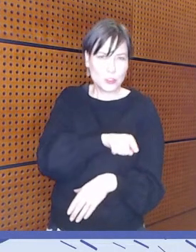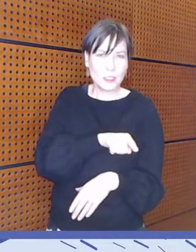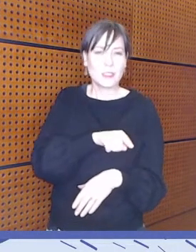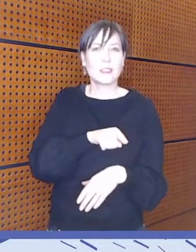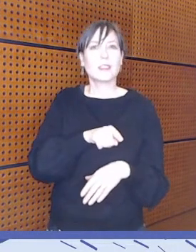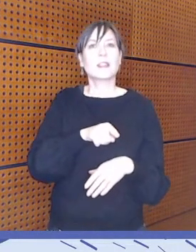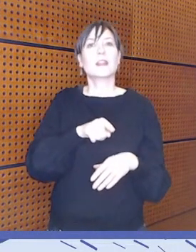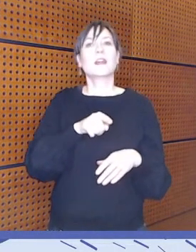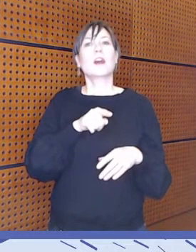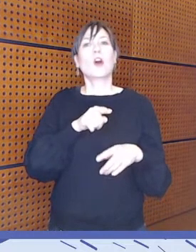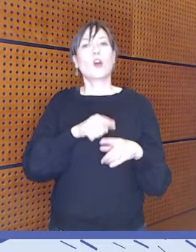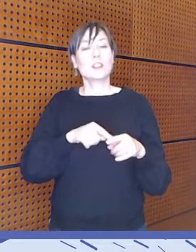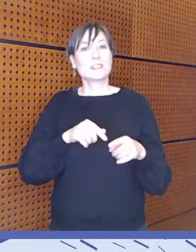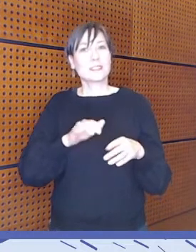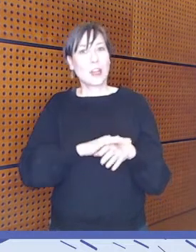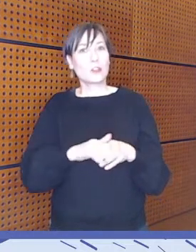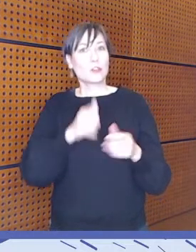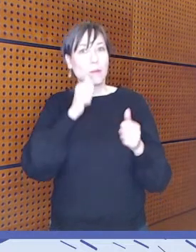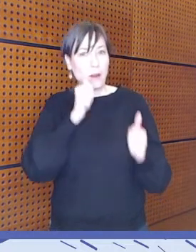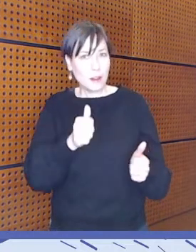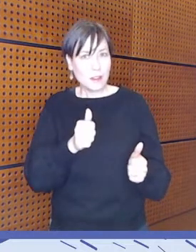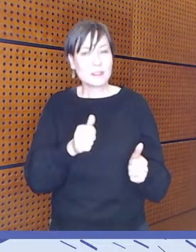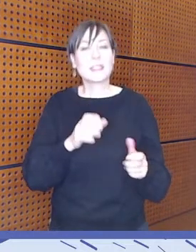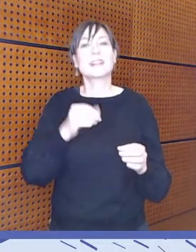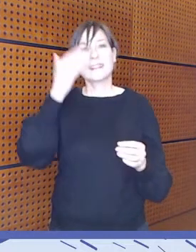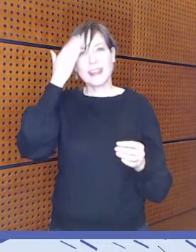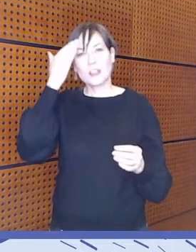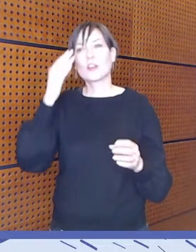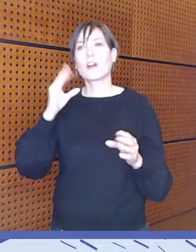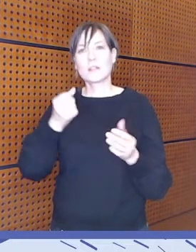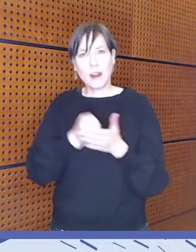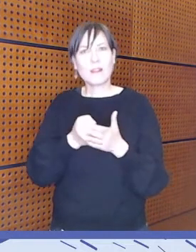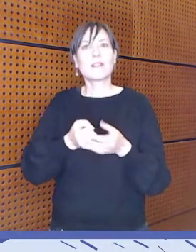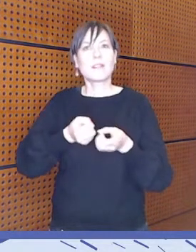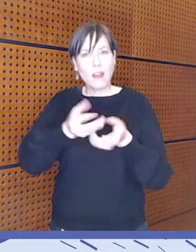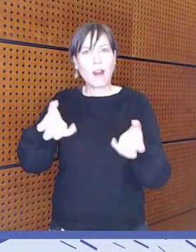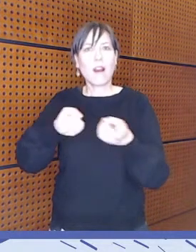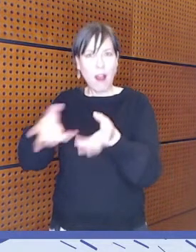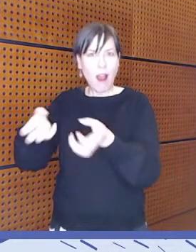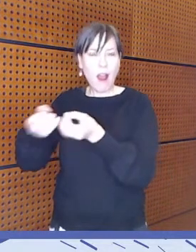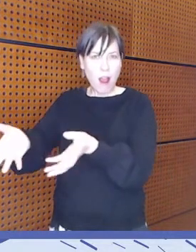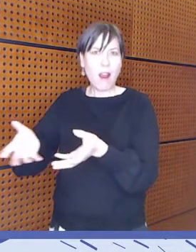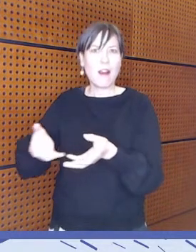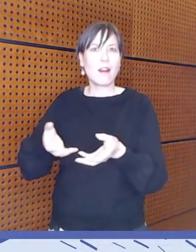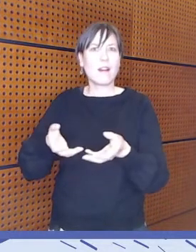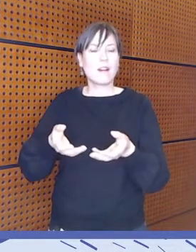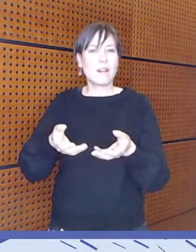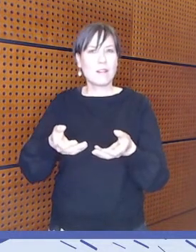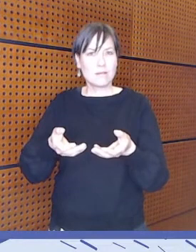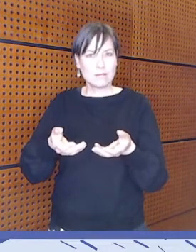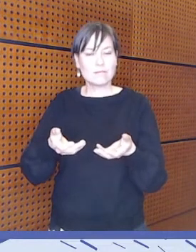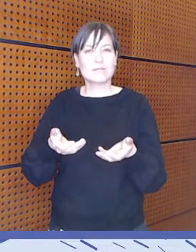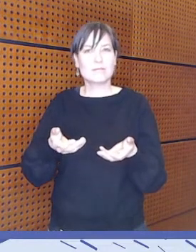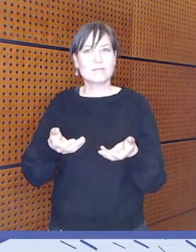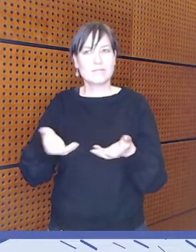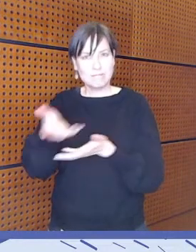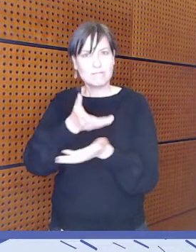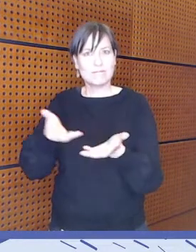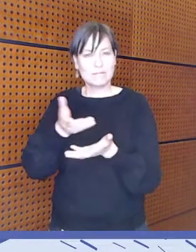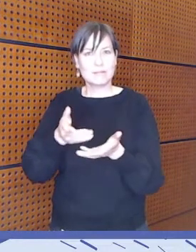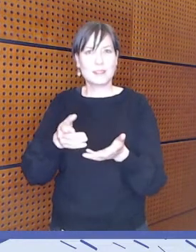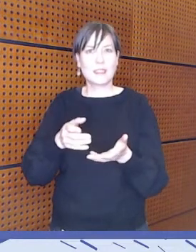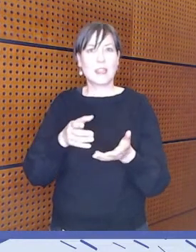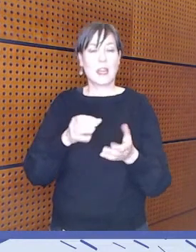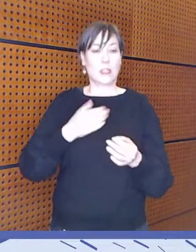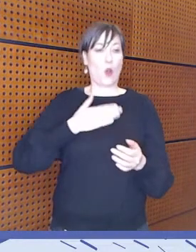parhaiten käyttöön, niin kyllä sitä tietoa kannattaisi mahdollisimman paljon jakaa, jotta jokainen ei sitten joutuisi käyttämään sitä pientä aikaa ja